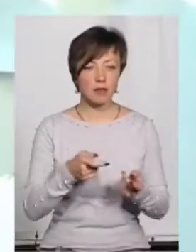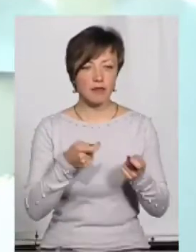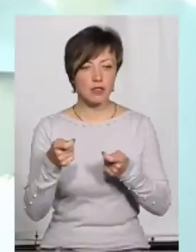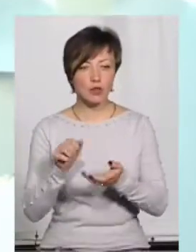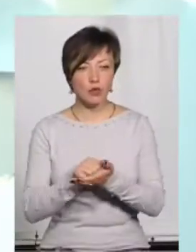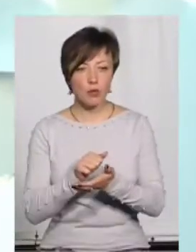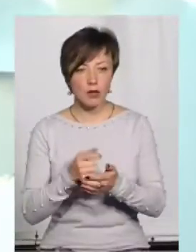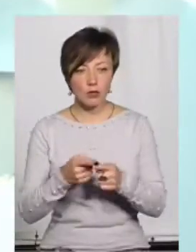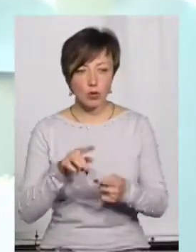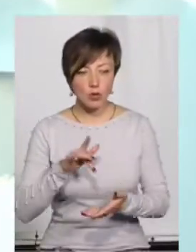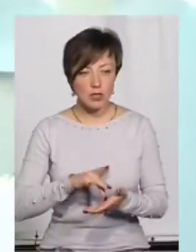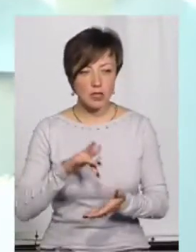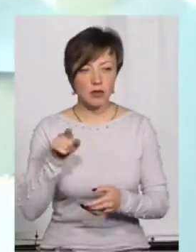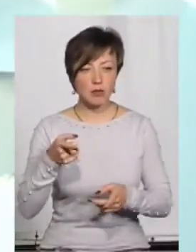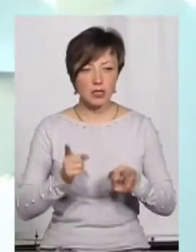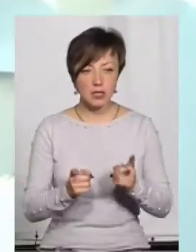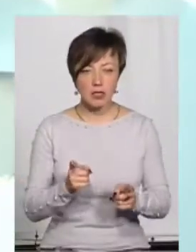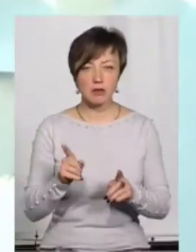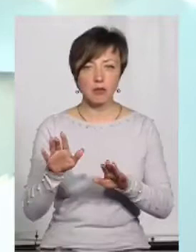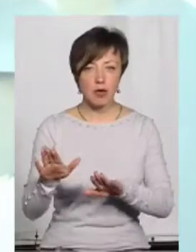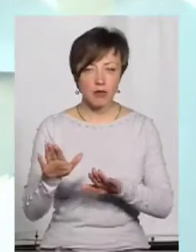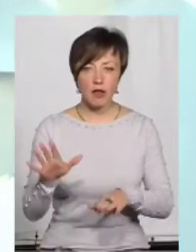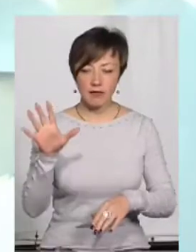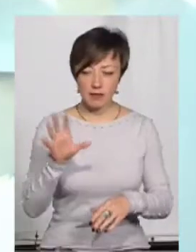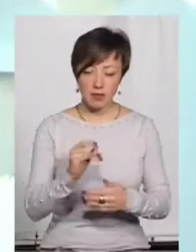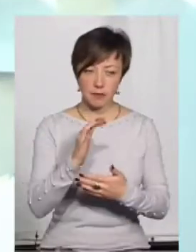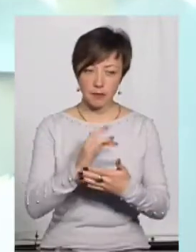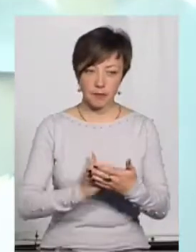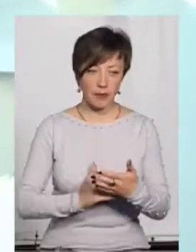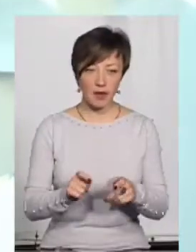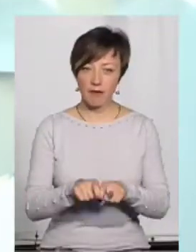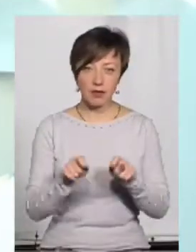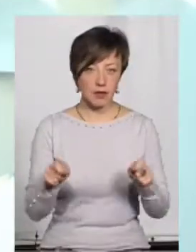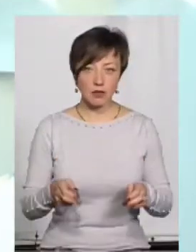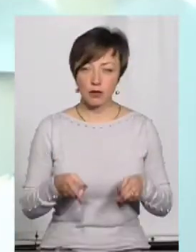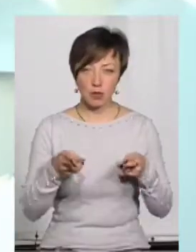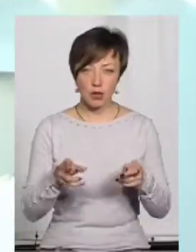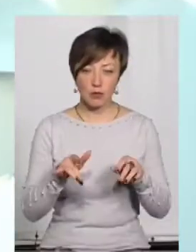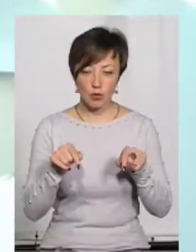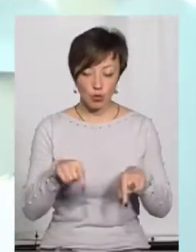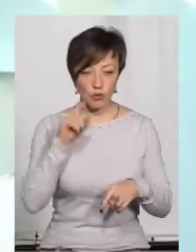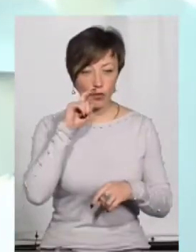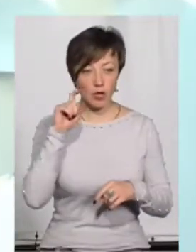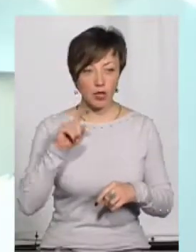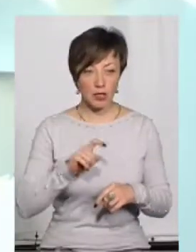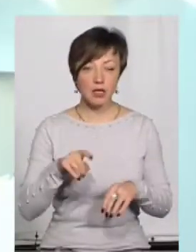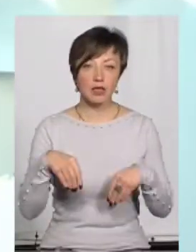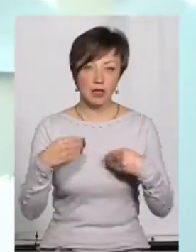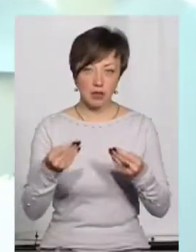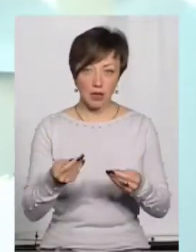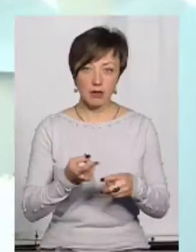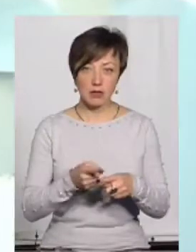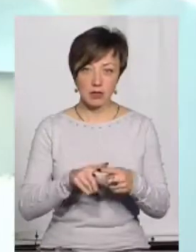привезла документи з того центру, що вона там дійсно перебувала. Це все, і не відкриваючи кримінальне провадження тут в Україні, їй